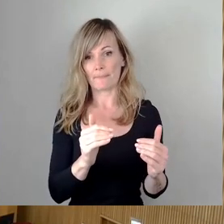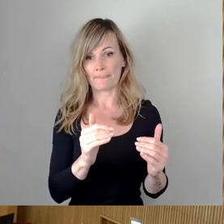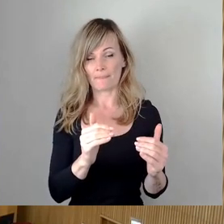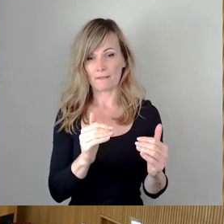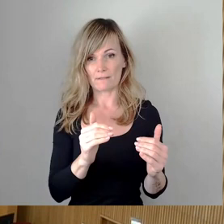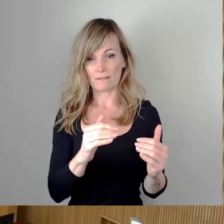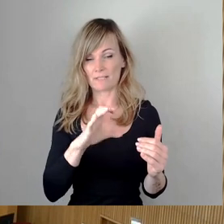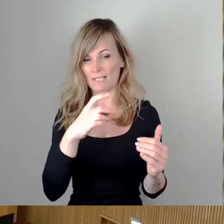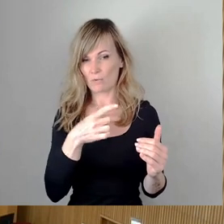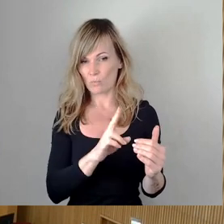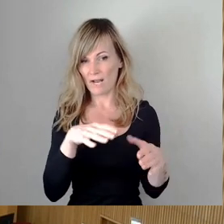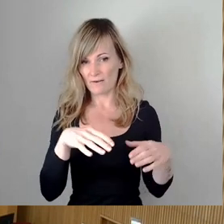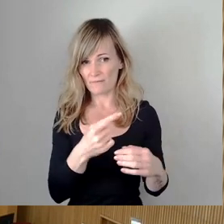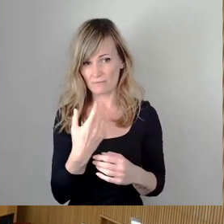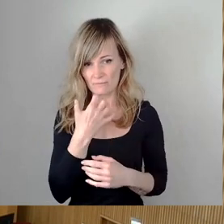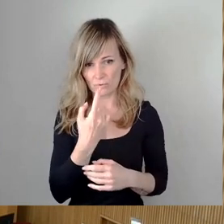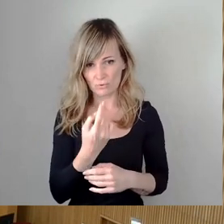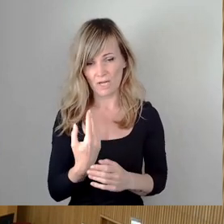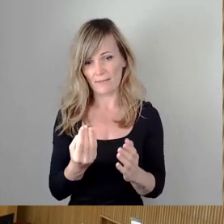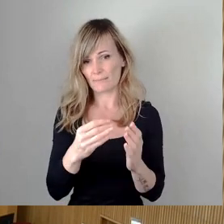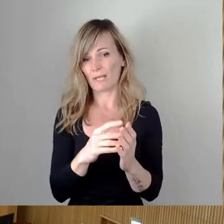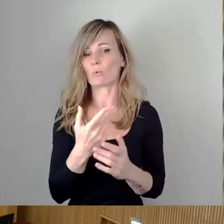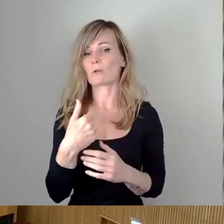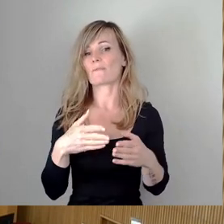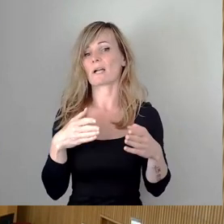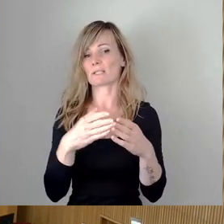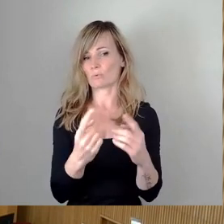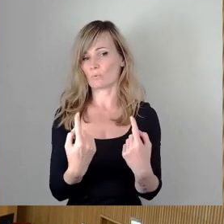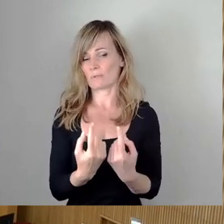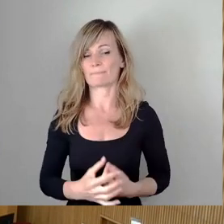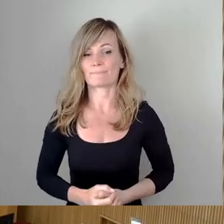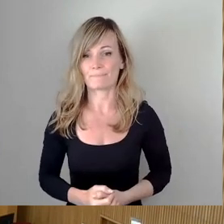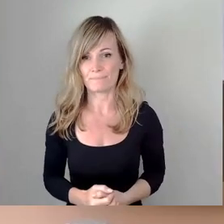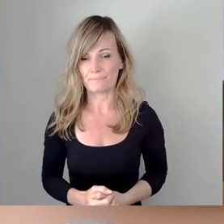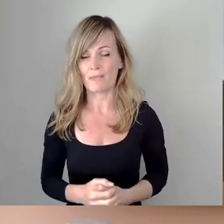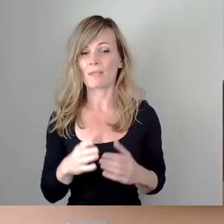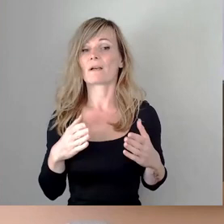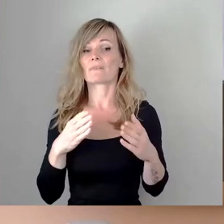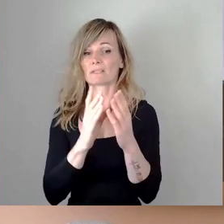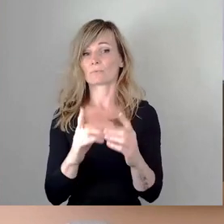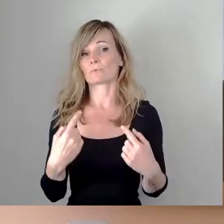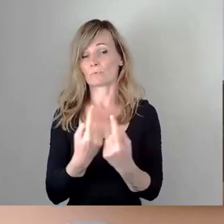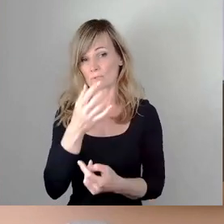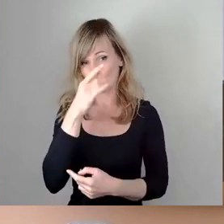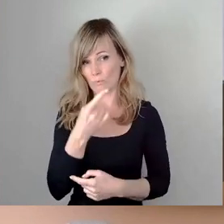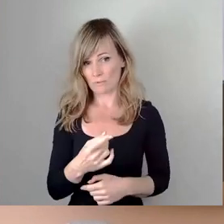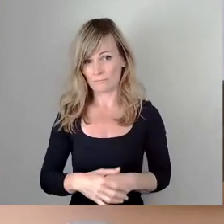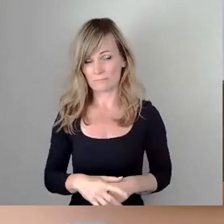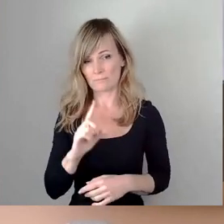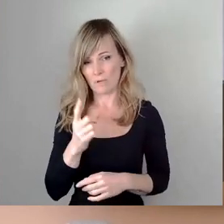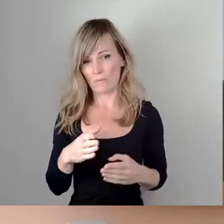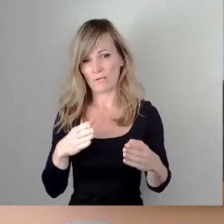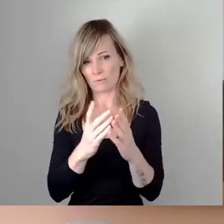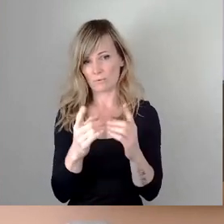CDU beginnen, ist das gewünscht Einbringung oder dann in der Fraktionsrunde? In der Fraktionsrunde und Grüne? Auch in der Fraktionsrunde.